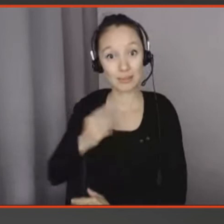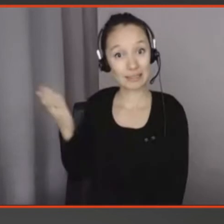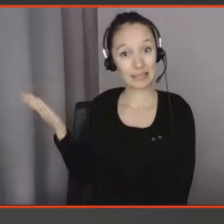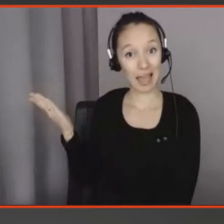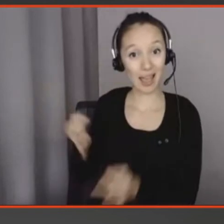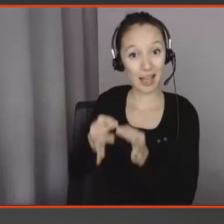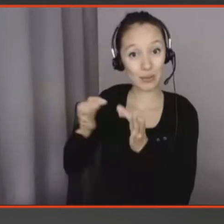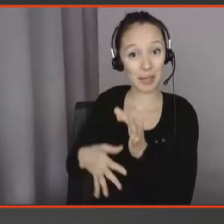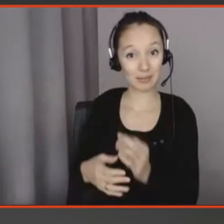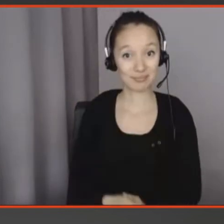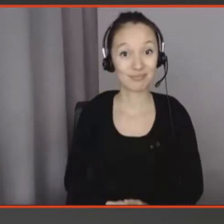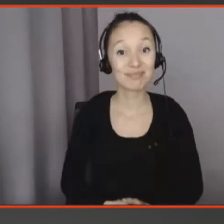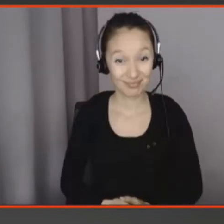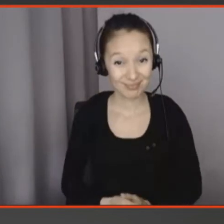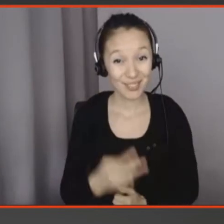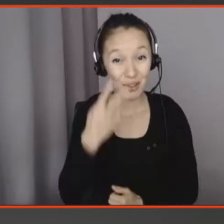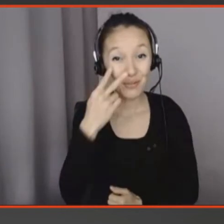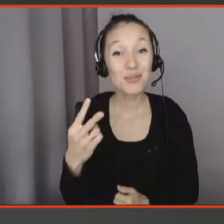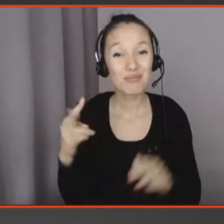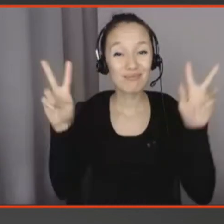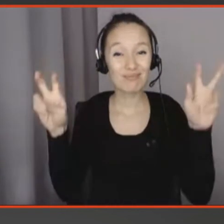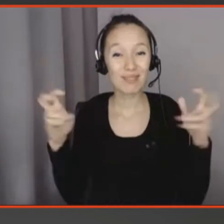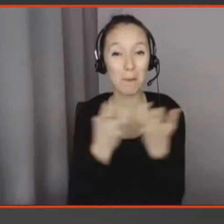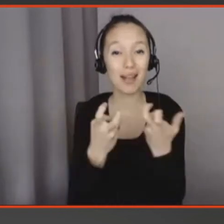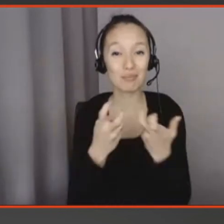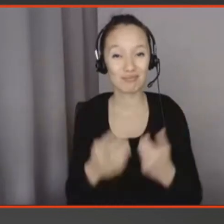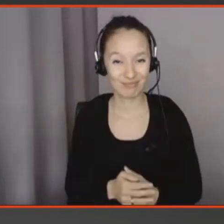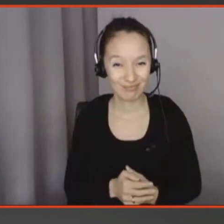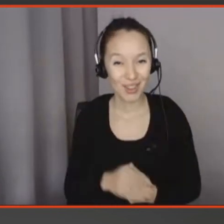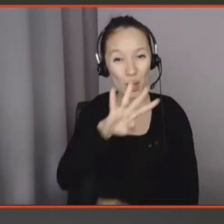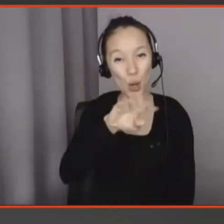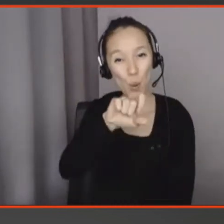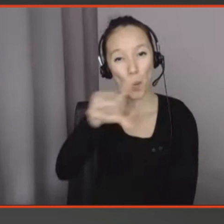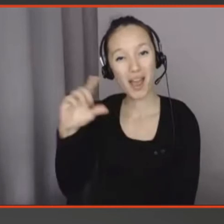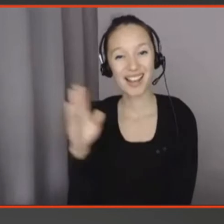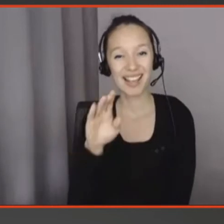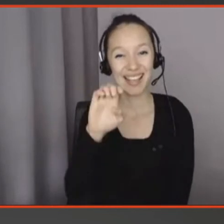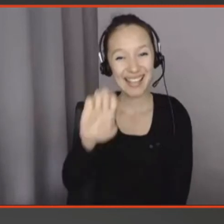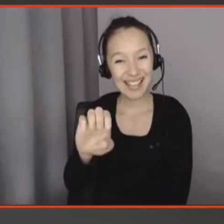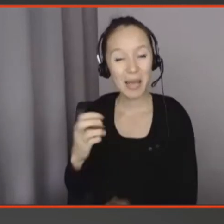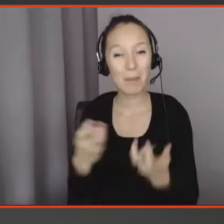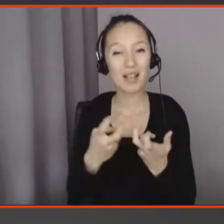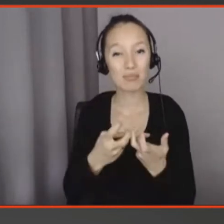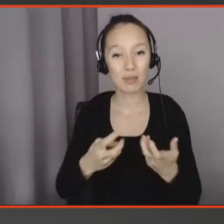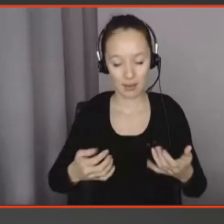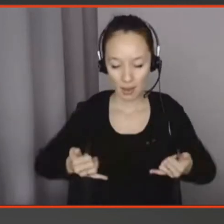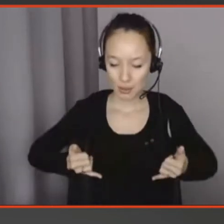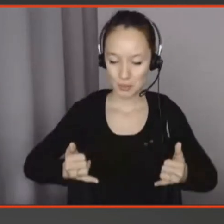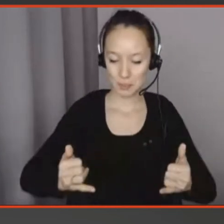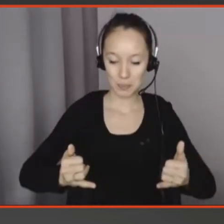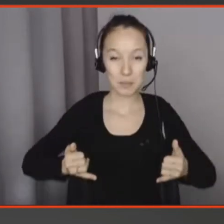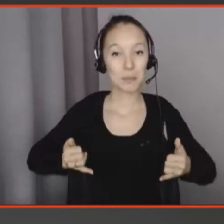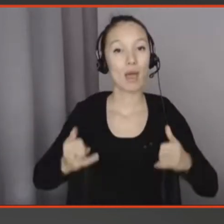Pour ceux qui ont vu le film, c'est WALL-E. Et c'est en fait le mode de déplacement moderne d'un fauteuil individuel très confortable, très